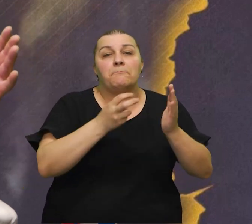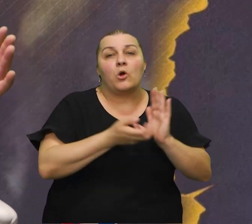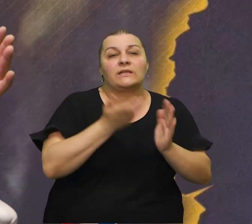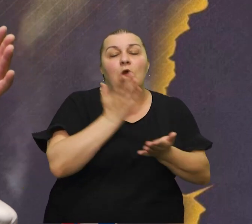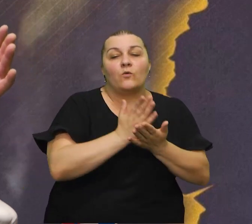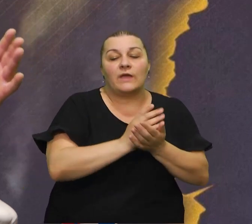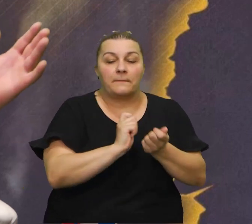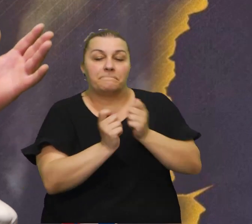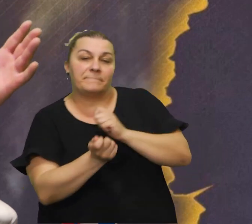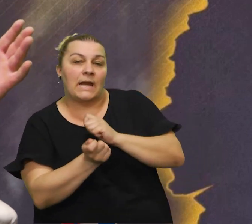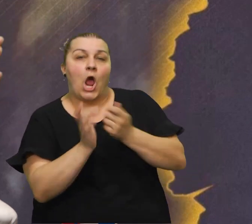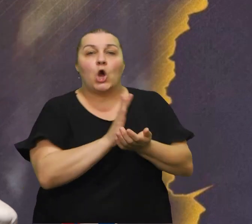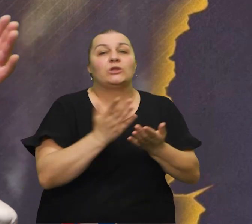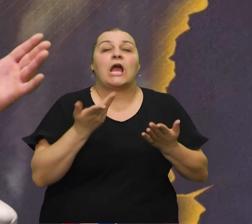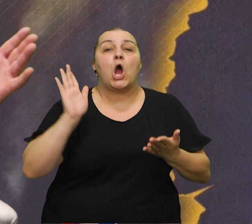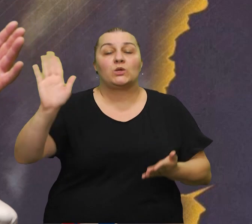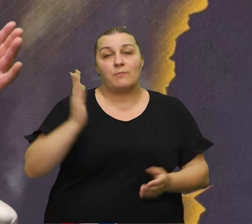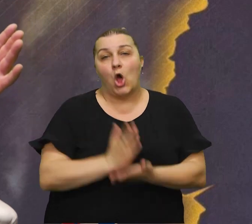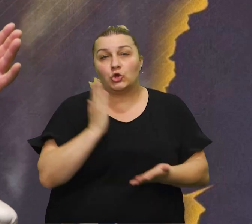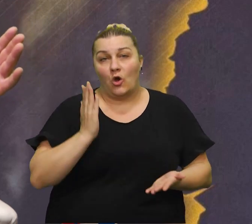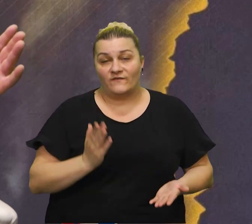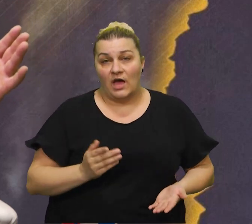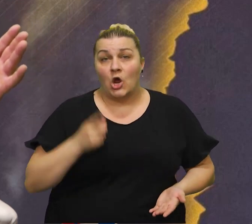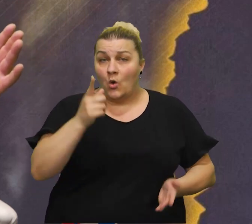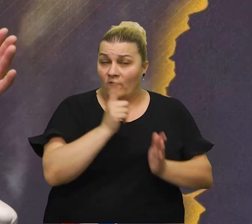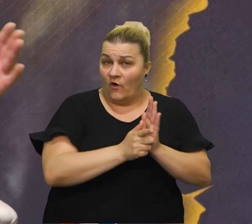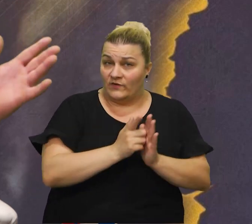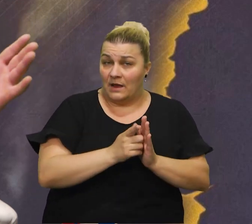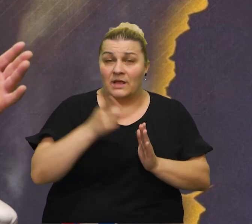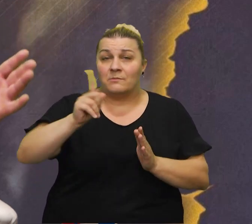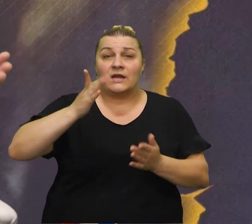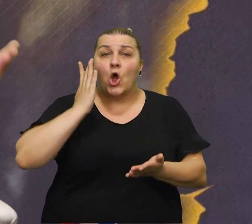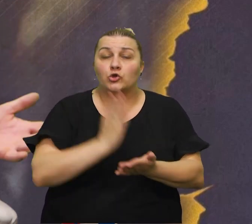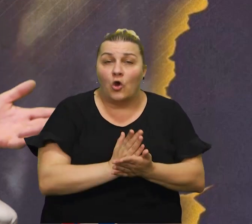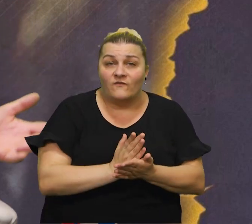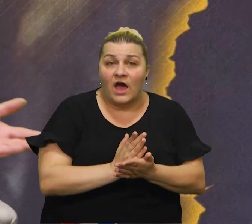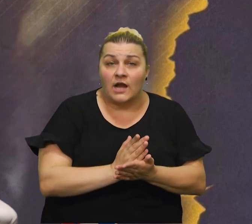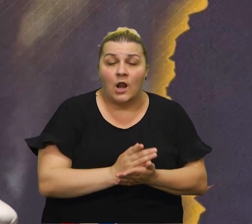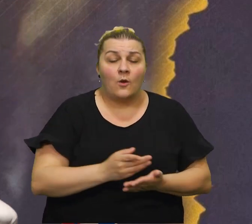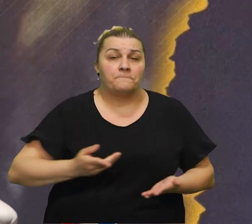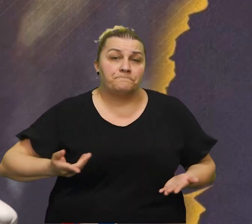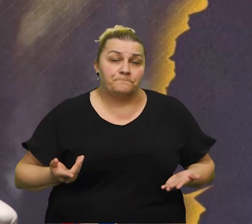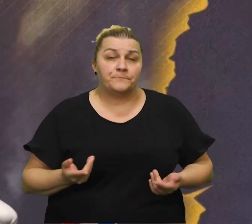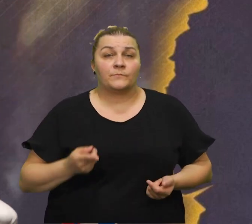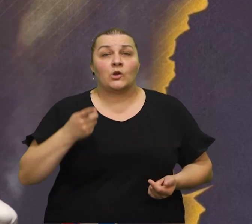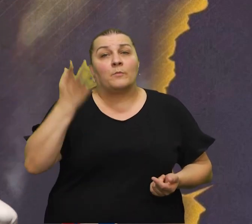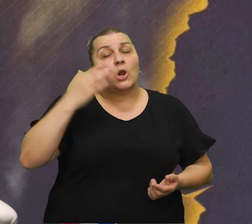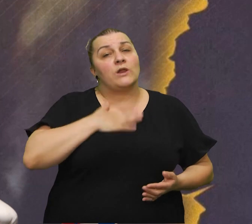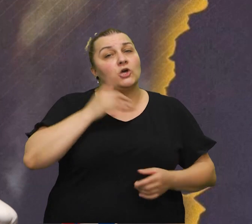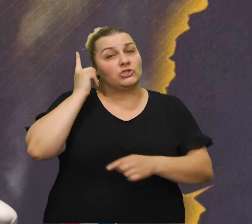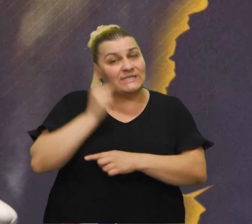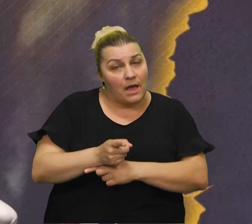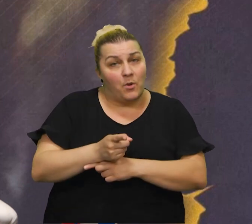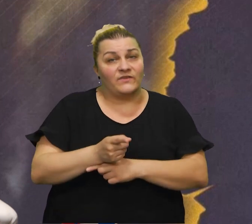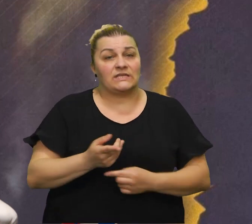kako njima paše u tom momentu nije pastrada da se da da podrška generalima oni su nevinni znači to su naši naši